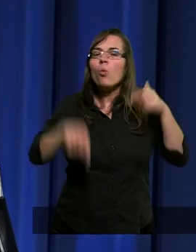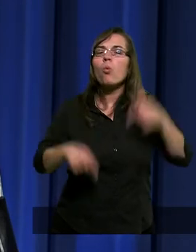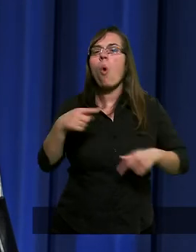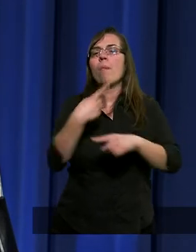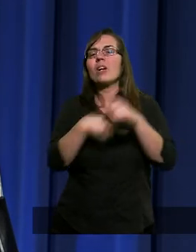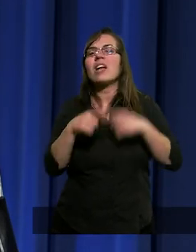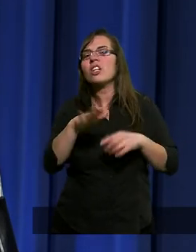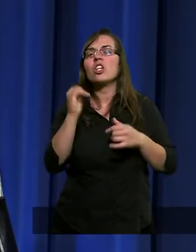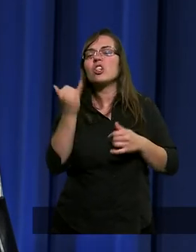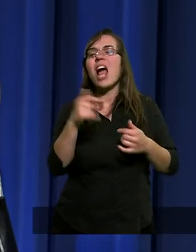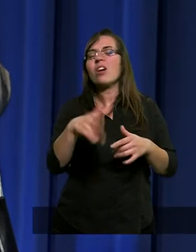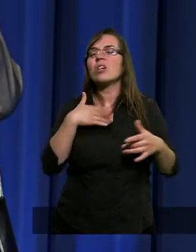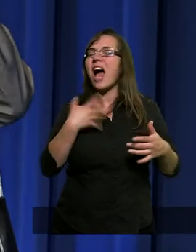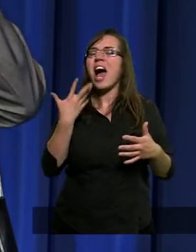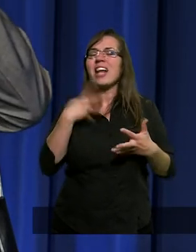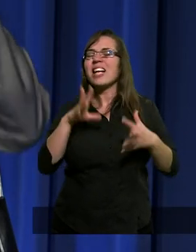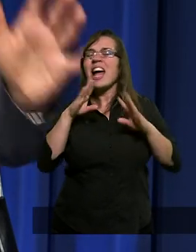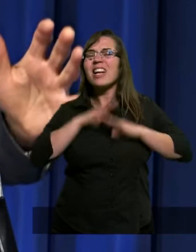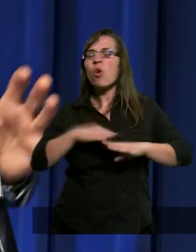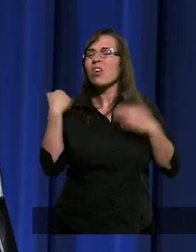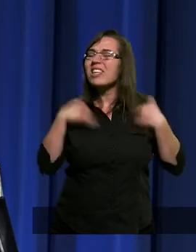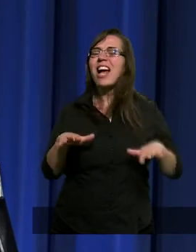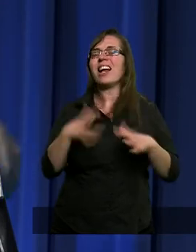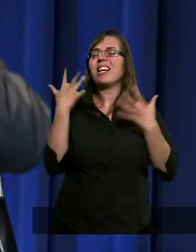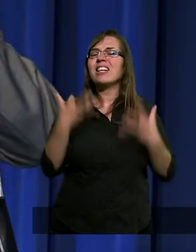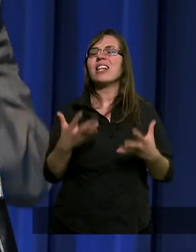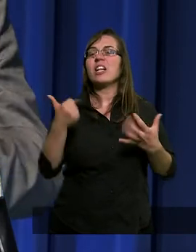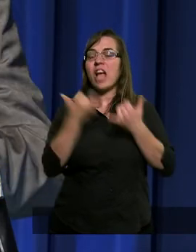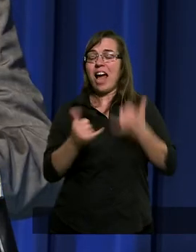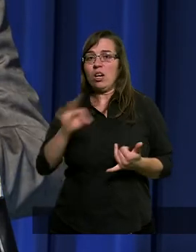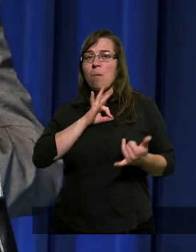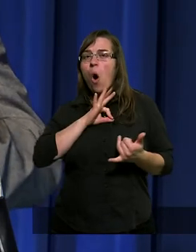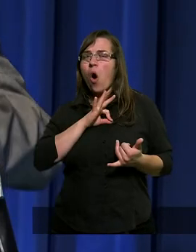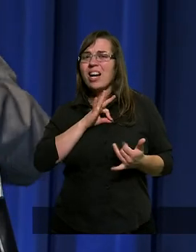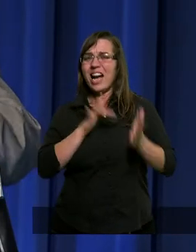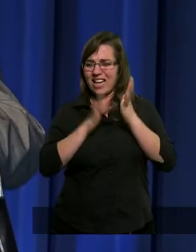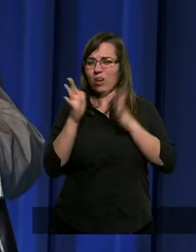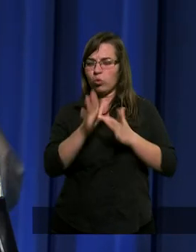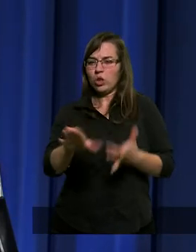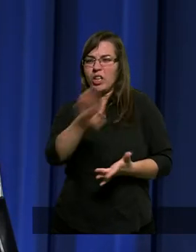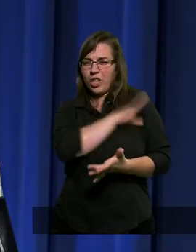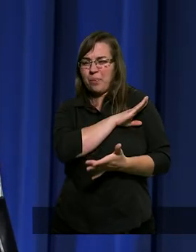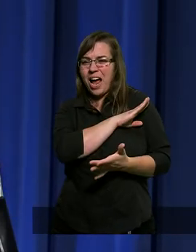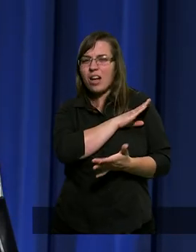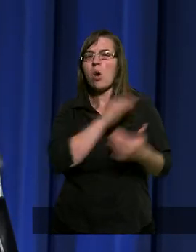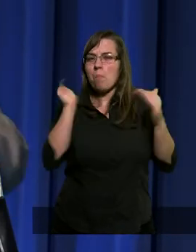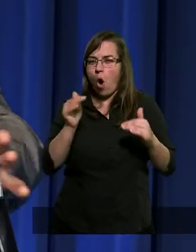ułomnych dzieci. Ja nie znoszę tych wszystkich cierpień. Jeżeli moja śmierć może to